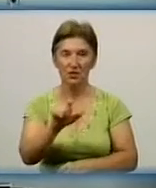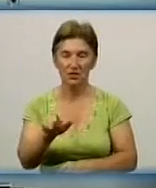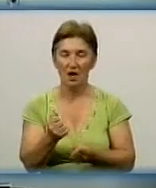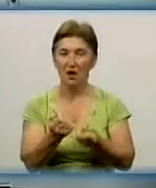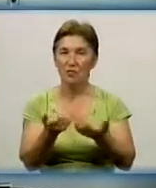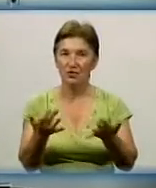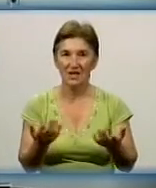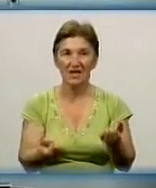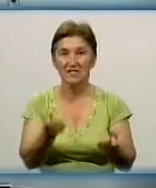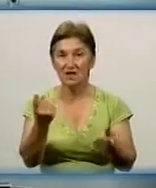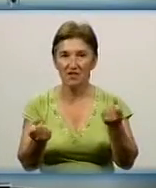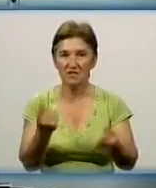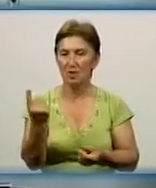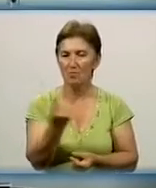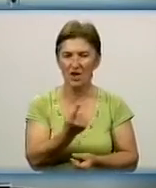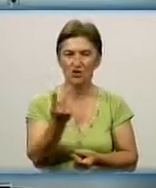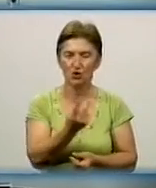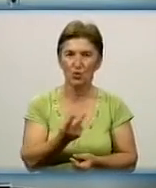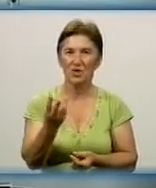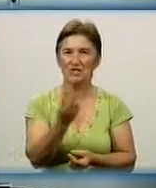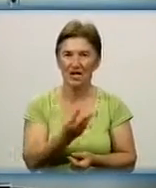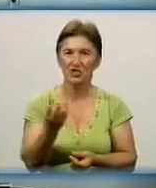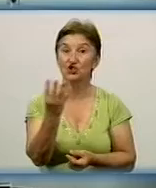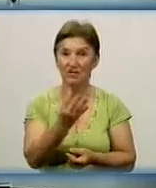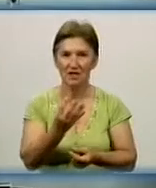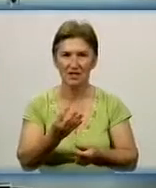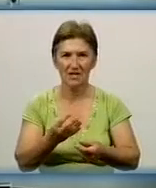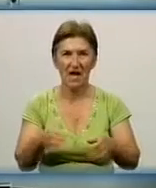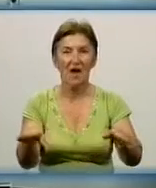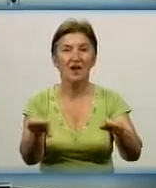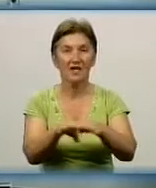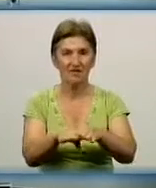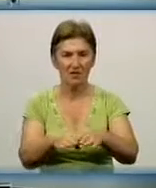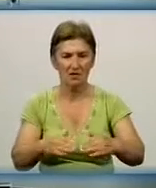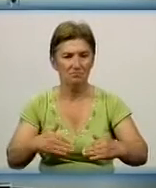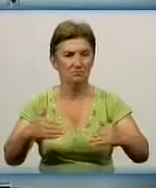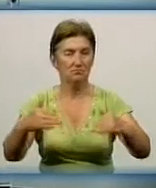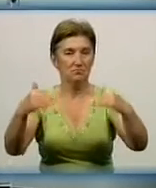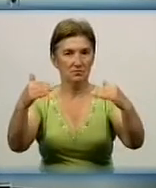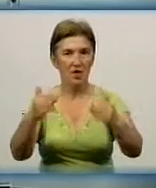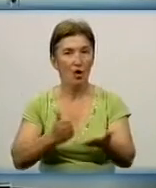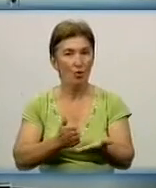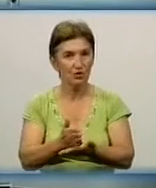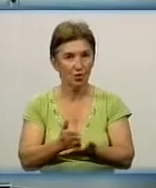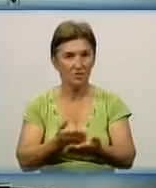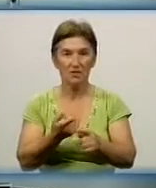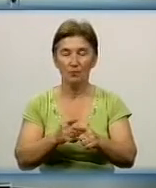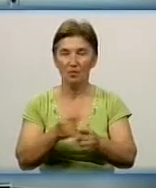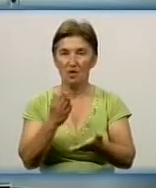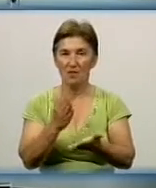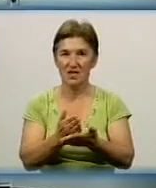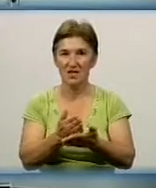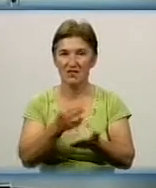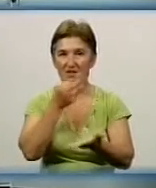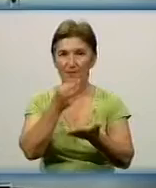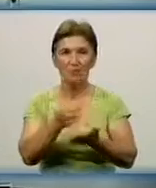там з'являється перший, другий, третій, ще й четверти рівні медичного обслуговування, то з'являються і відповідні структури,